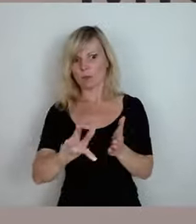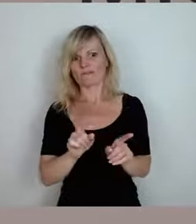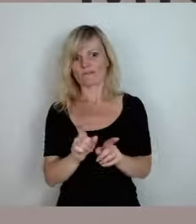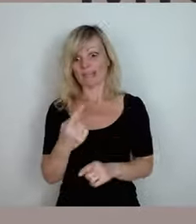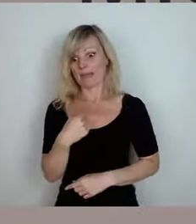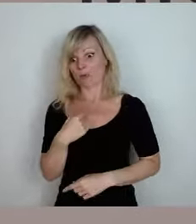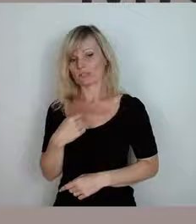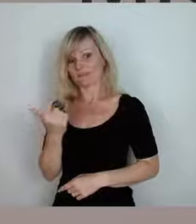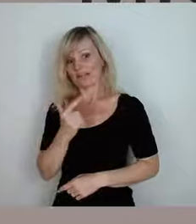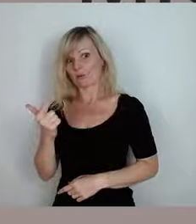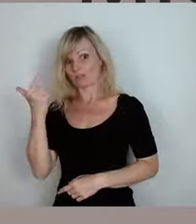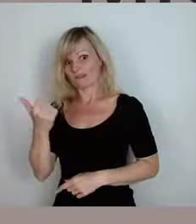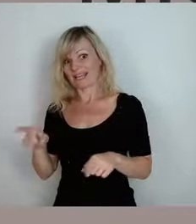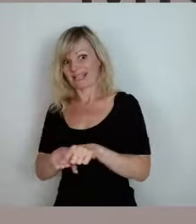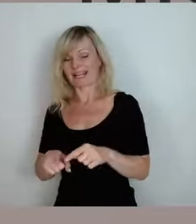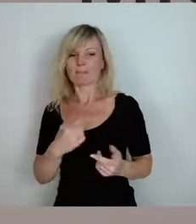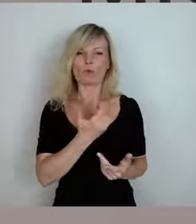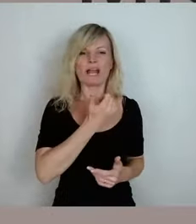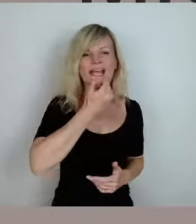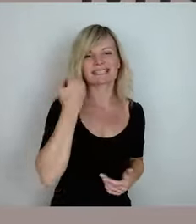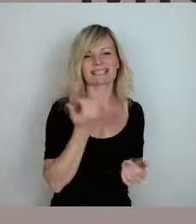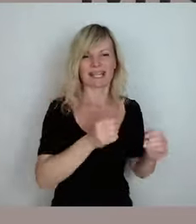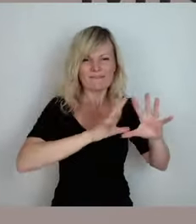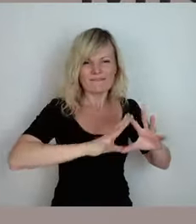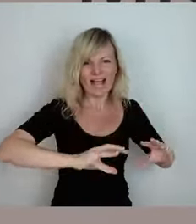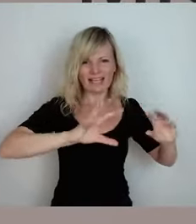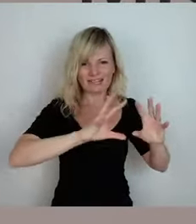aufgeweicht, dass das Wasser das nicht aufnehmen kann,